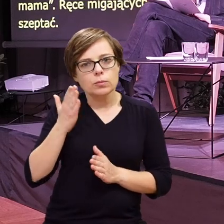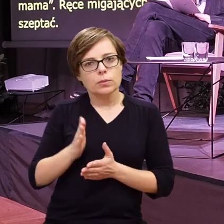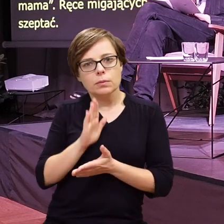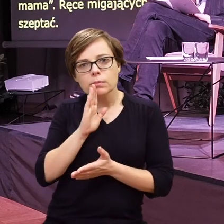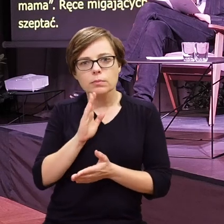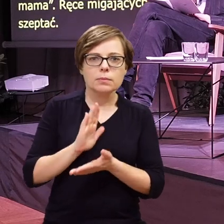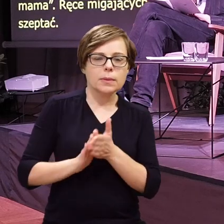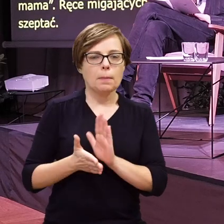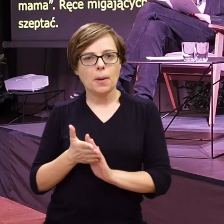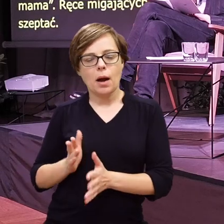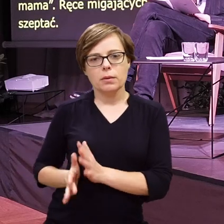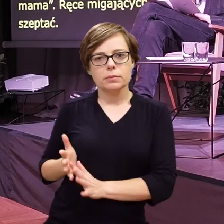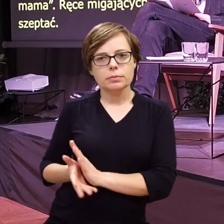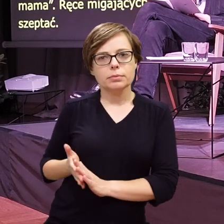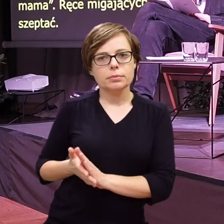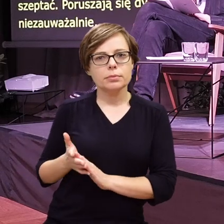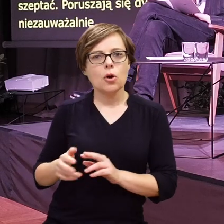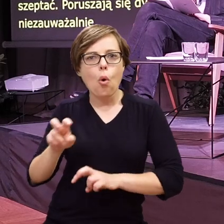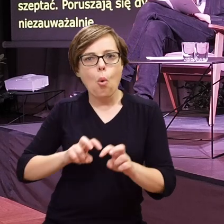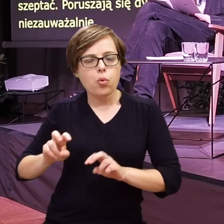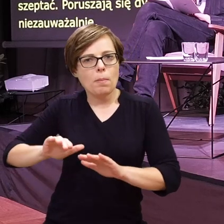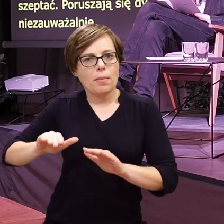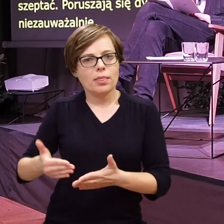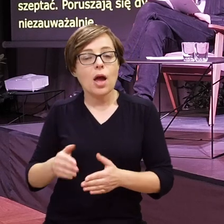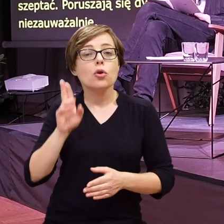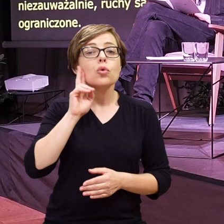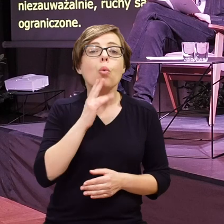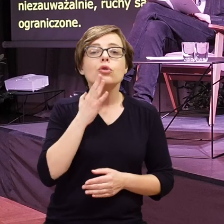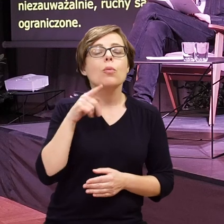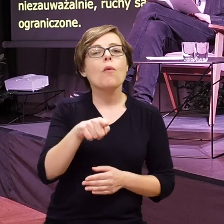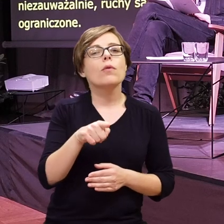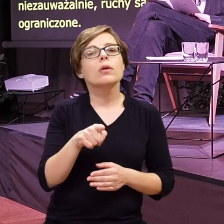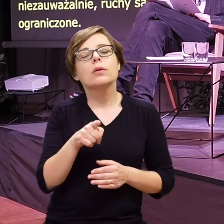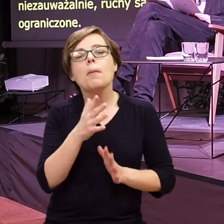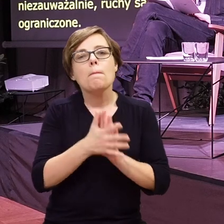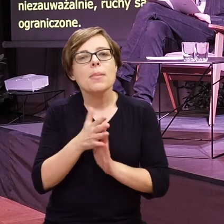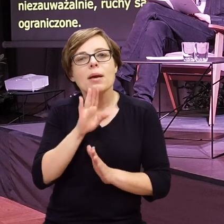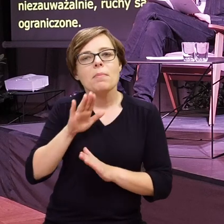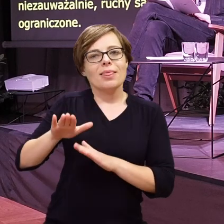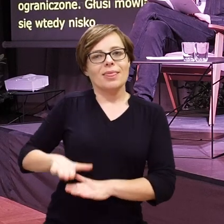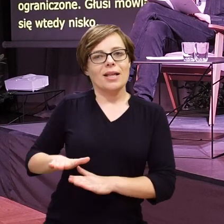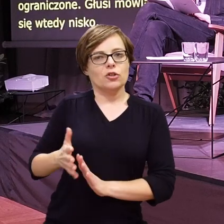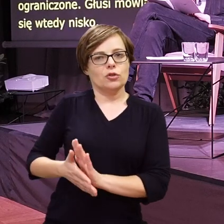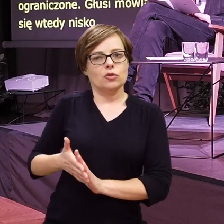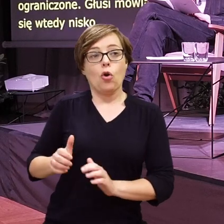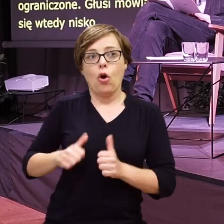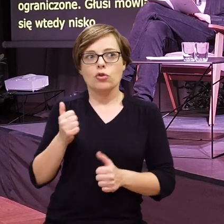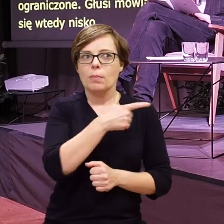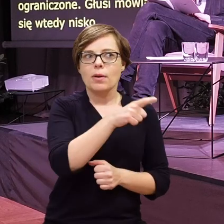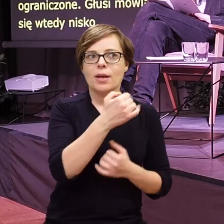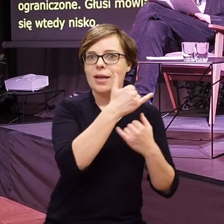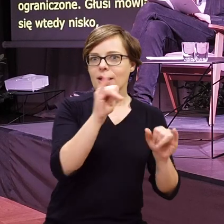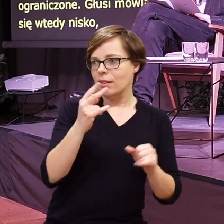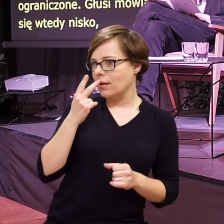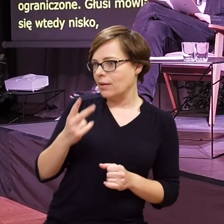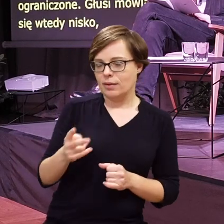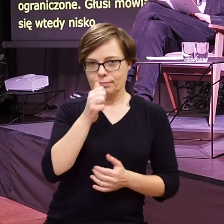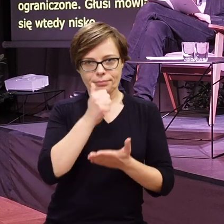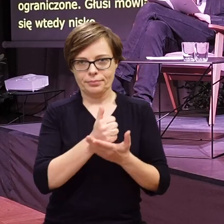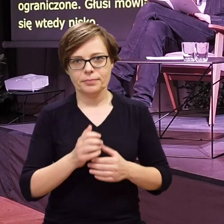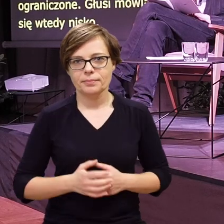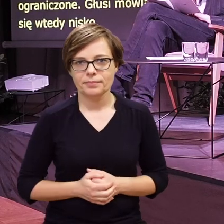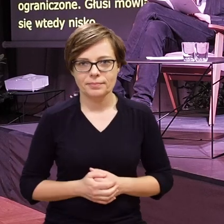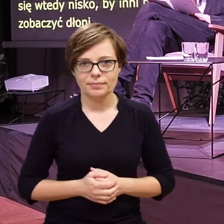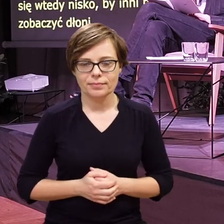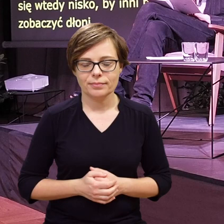się dyskretnie, niezauważalnie. Ruchy są ograniczone. Głusi mówią, że miga się wtedy nisko, by inni nie mogli zobaczyć dłoni.